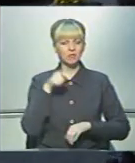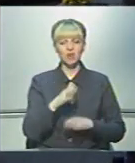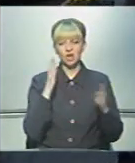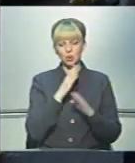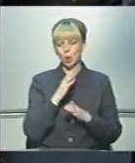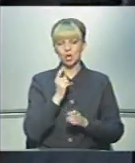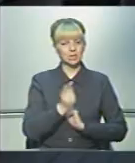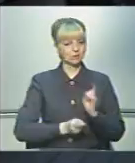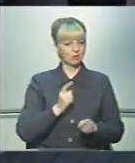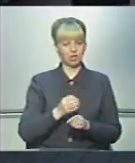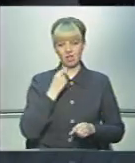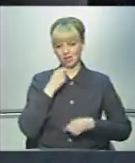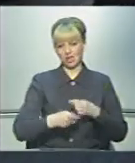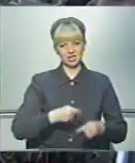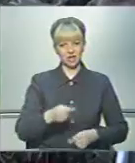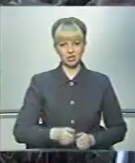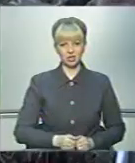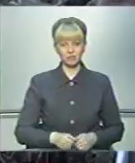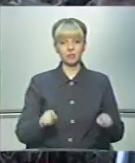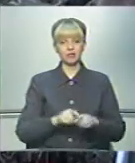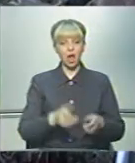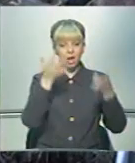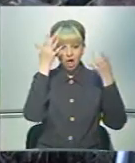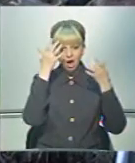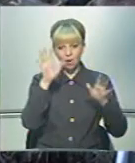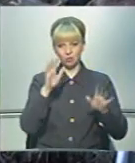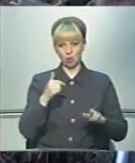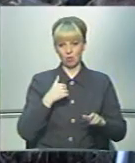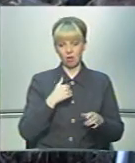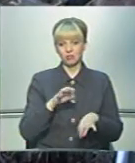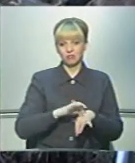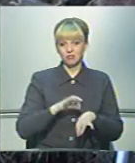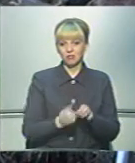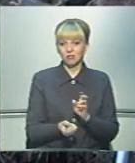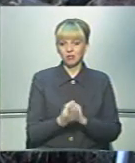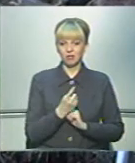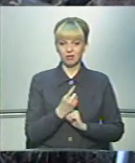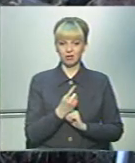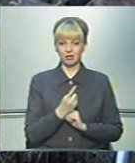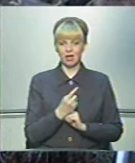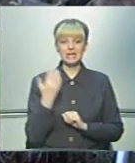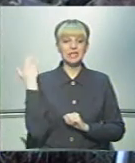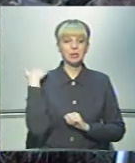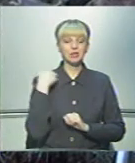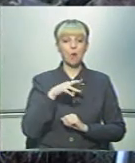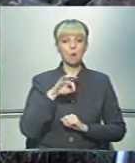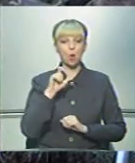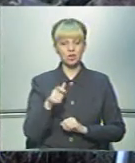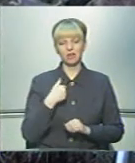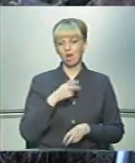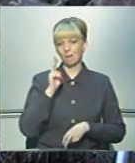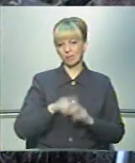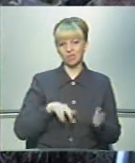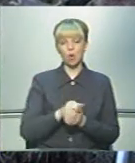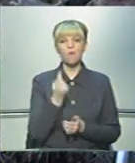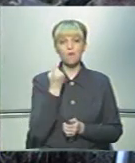доля змінилася назавжди. Так раптово, в мене це захворювання спинного мозку, і я перестала